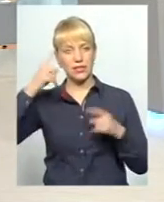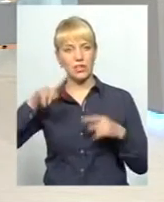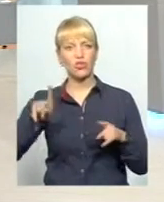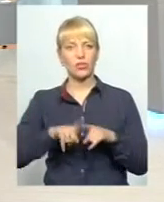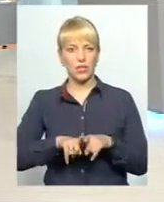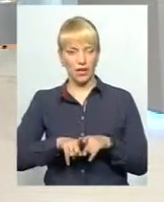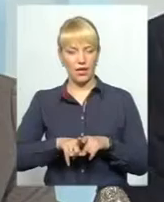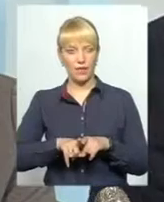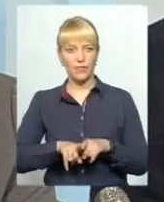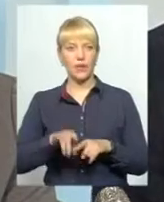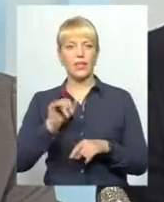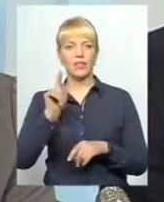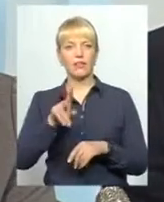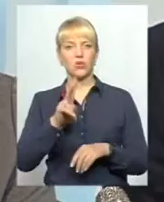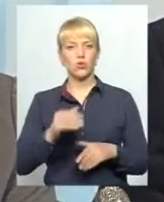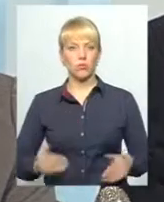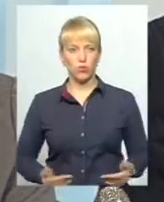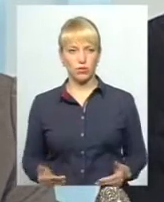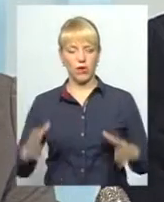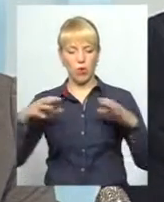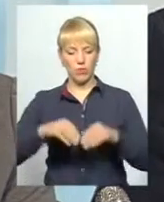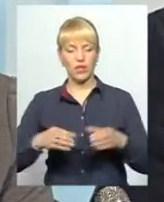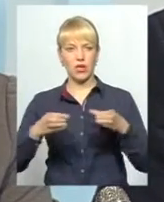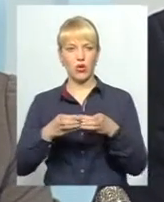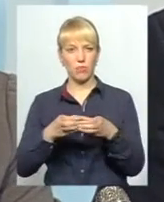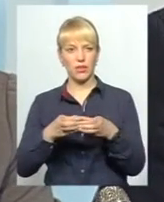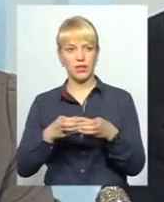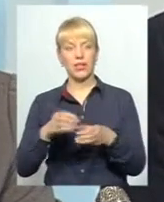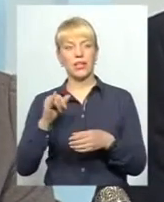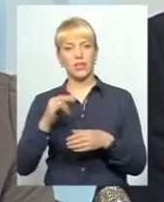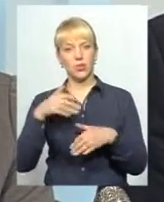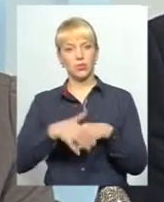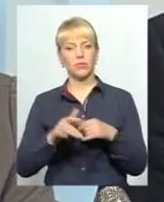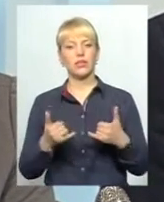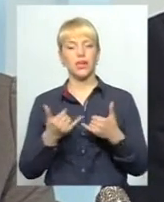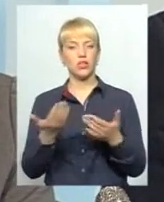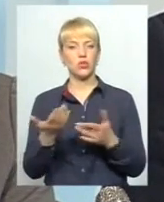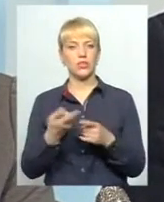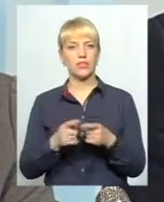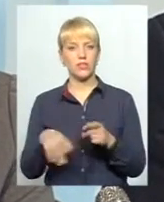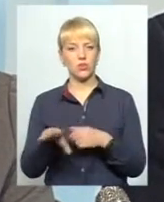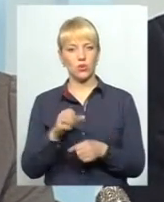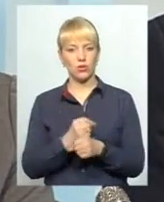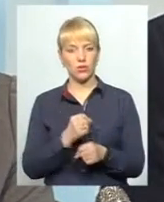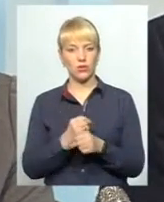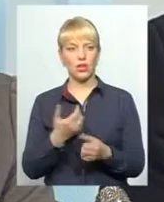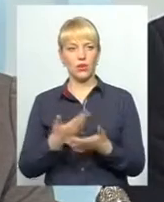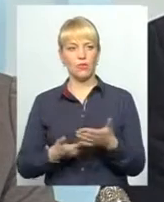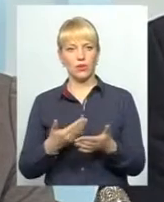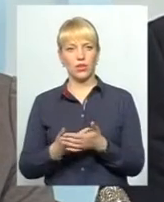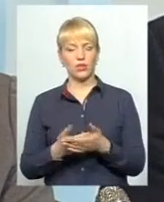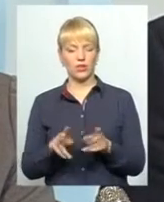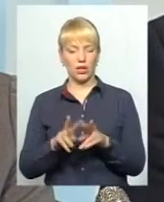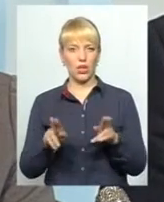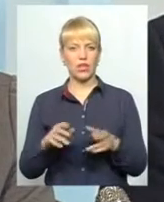що це таке, навіть тих, хто проживає в об'єднаних громадах, і розуміють, для чого це зроблено. Десь порядка такої самої